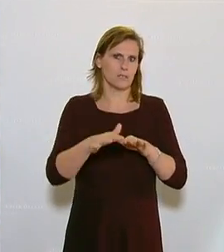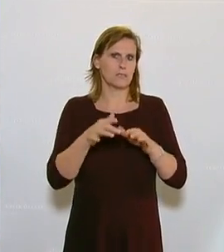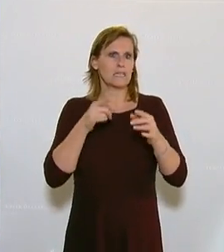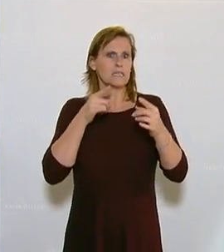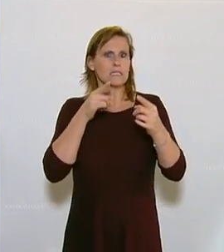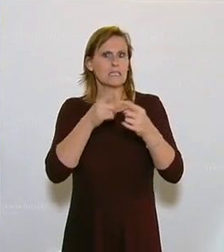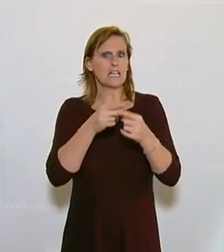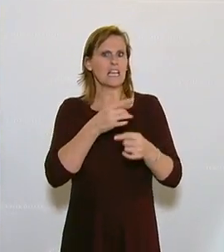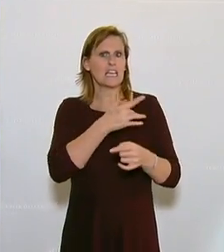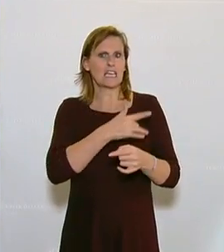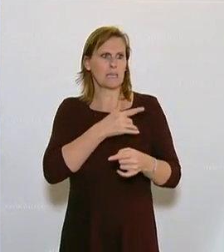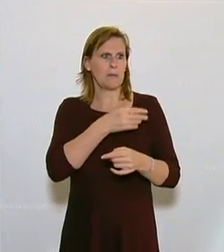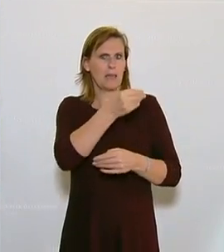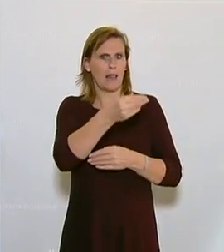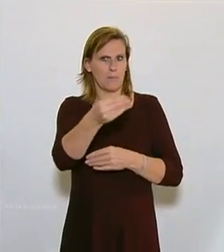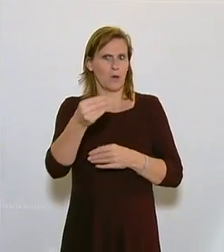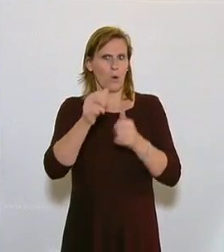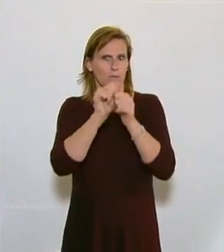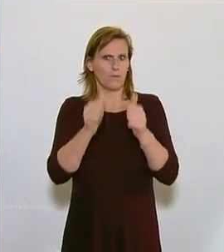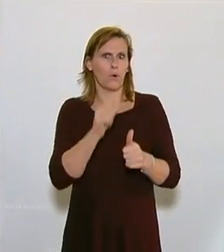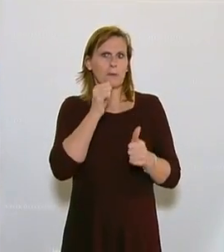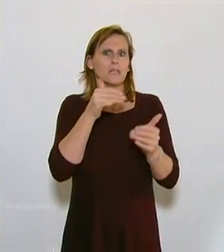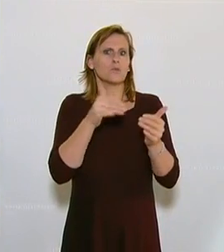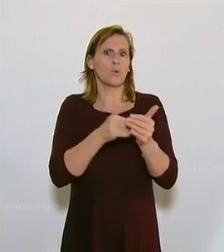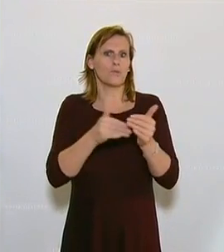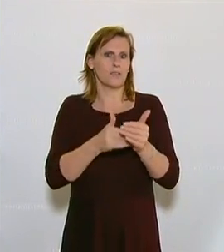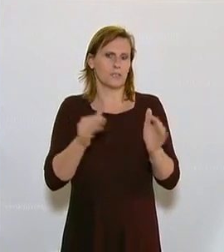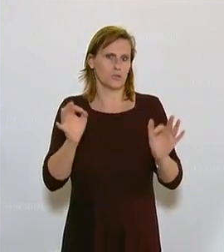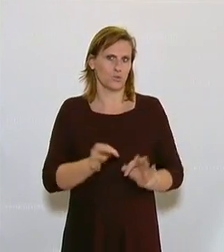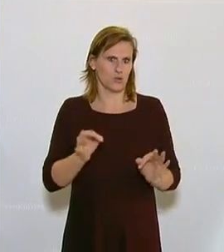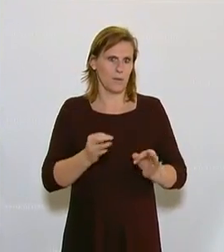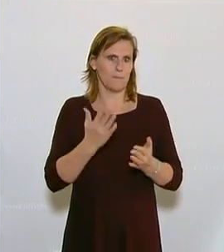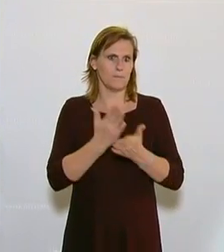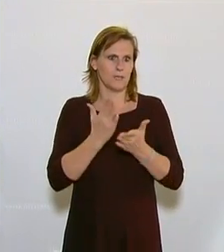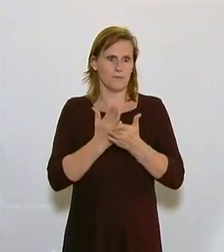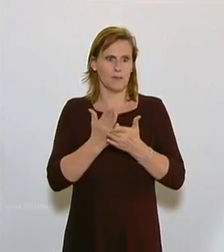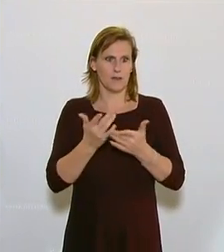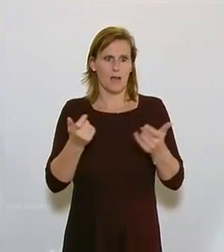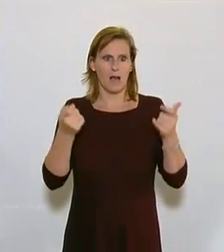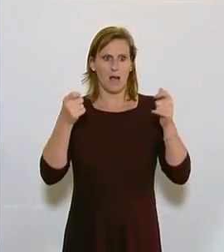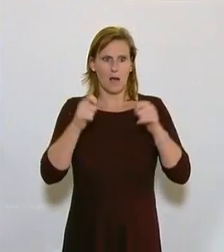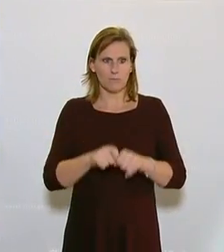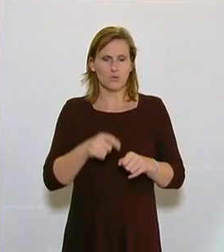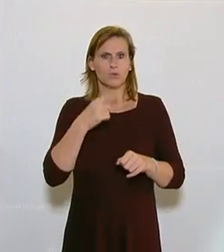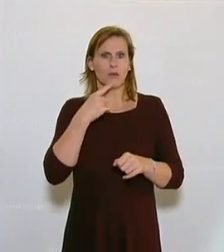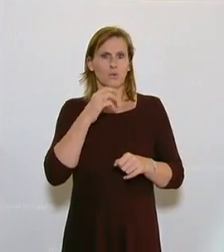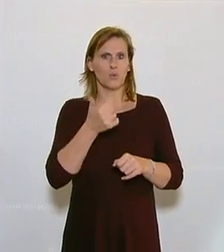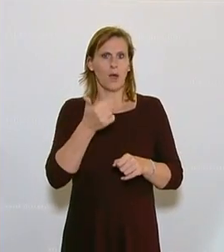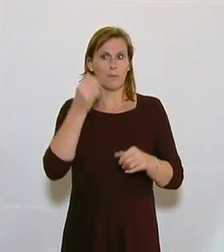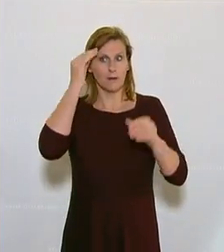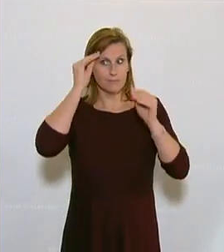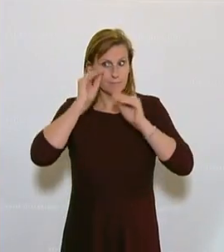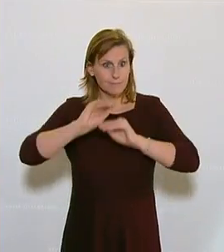Kriminalisierung führt, wo es in der Form nicht notwendig ist. Ich komme daher zum Schluss und kann wirklich nur jetzt appellieren